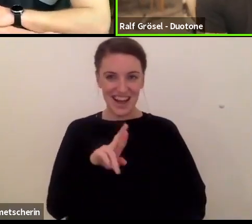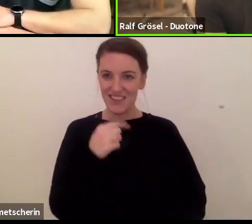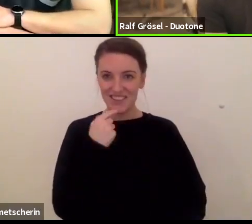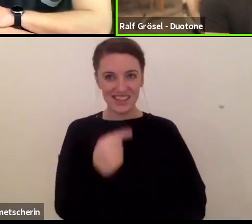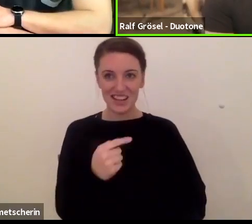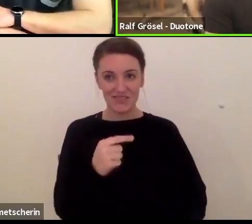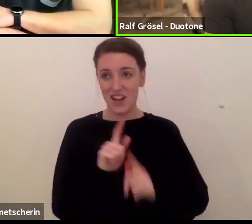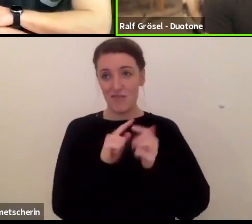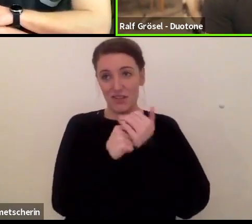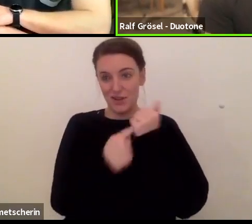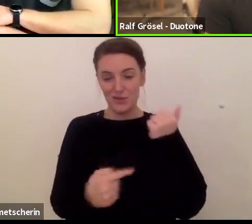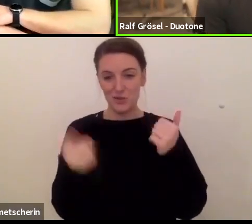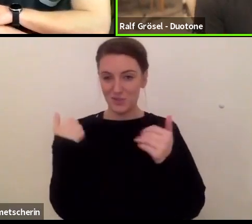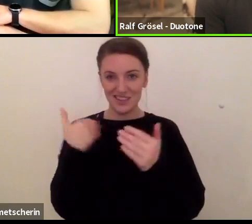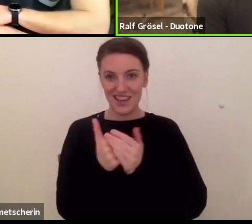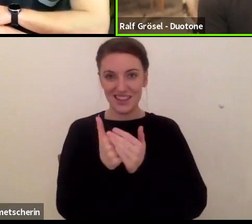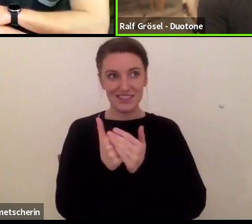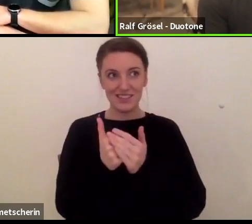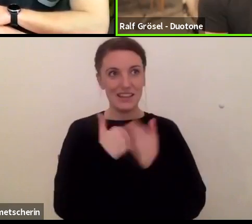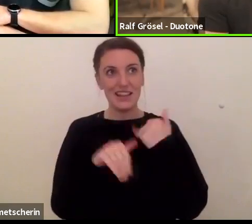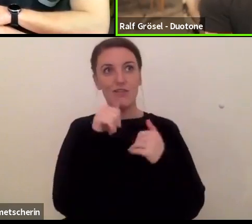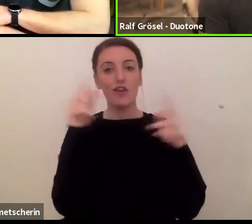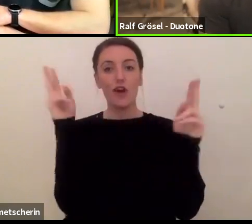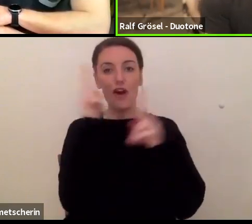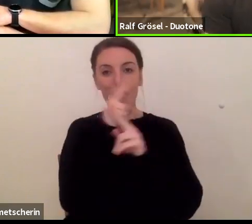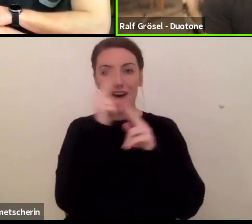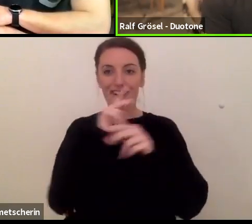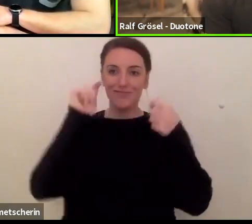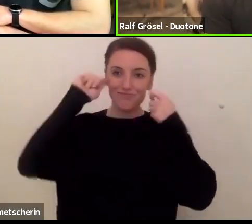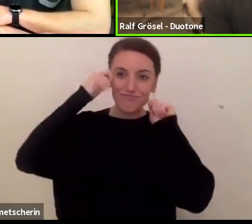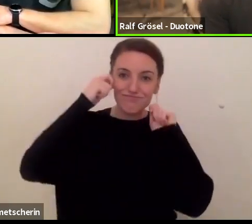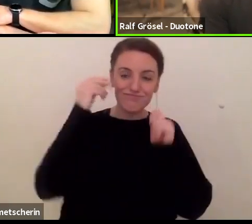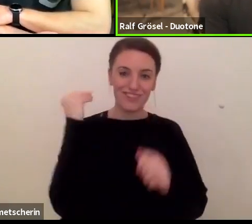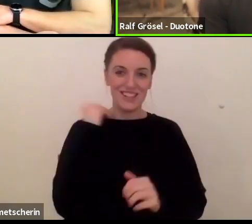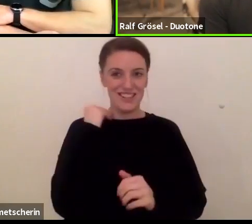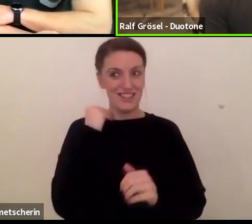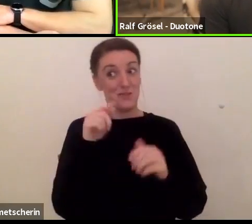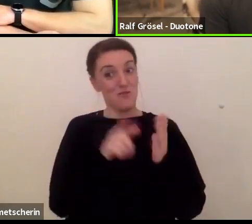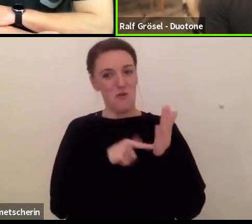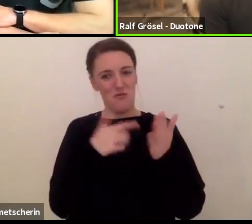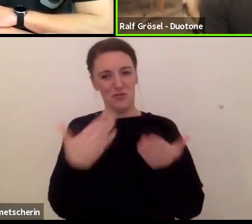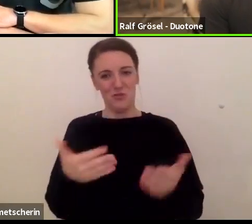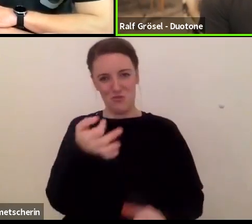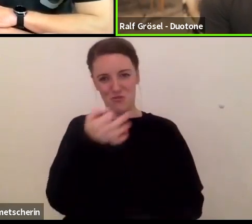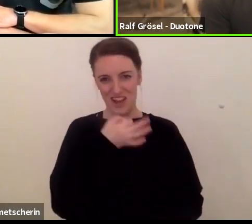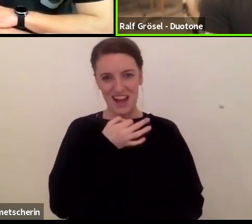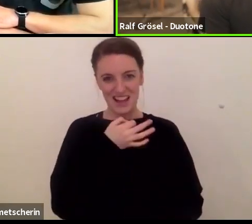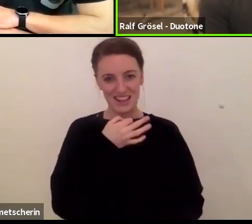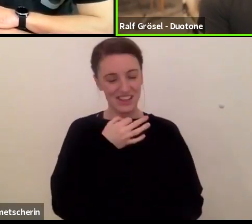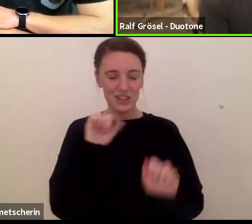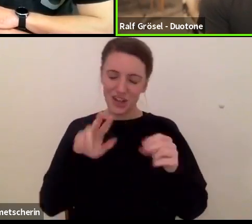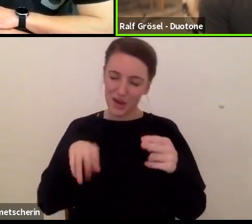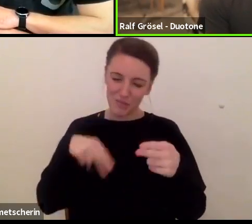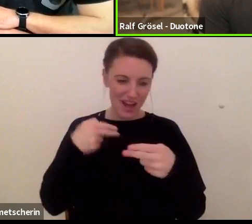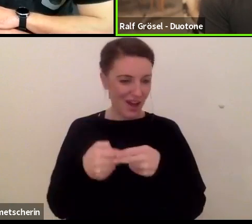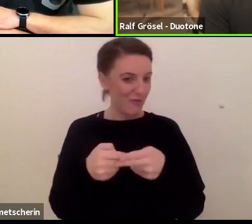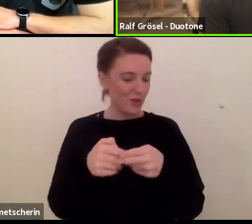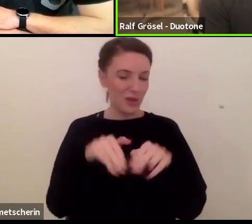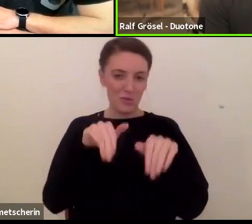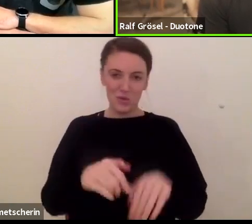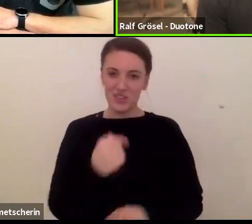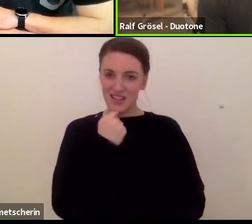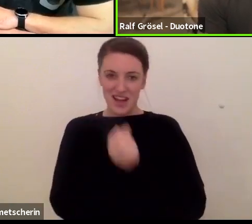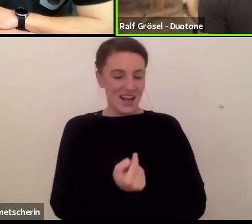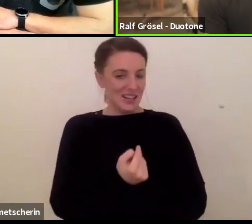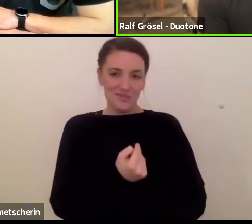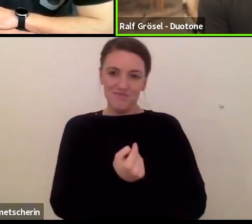tatsächlich nicht verloren. Das ist eine Frage, die oft kommt und da muss ich sagen, nee, gibt